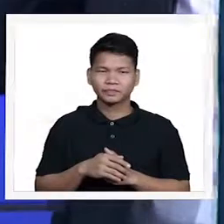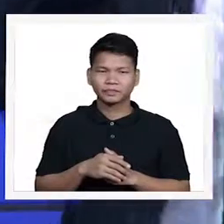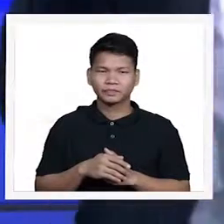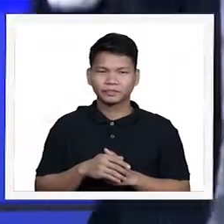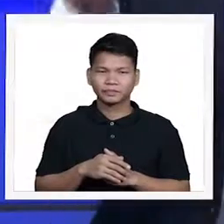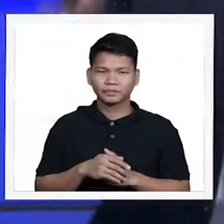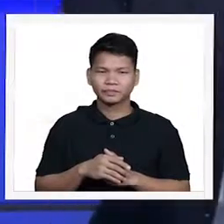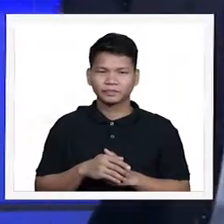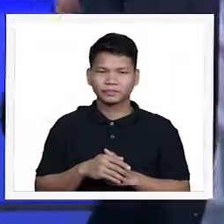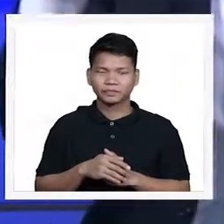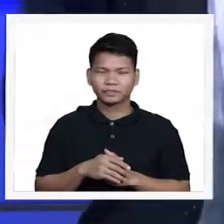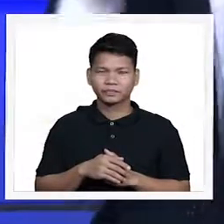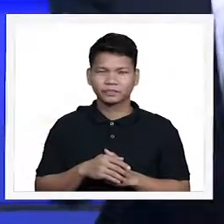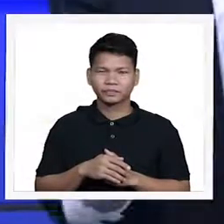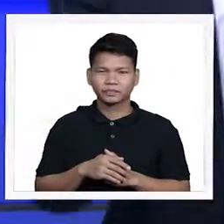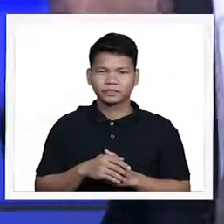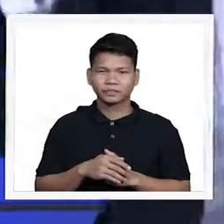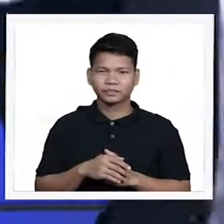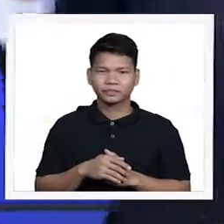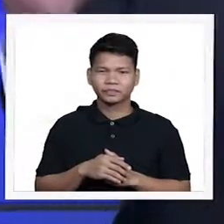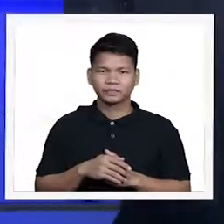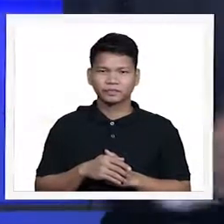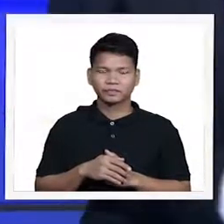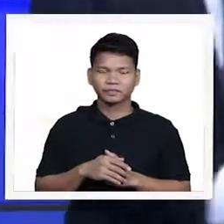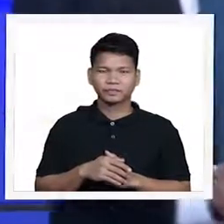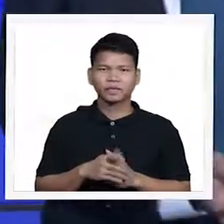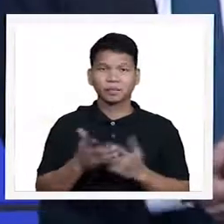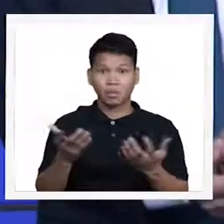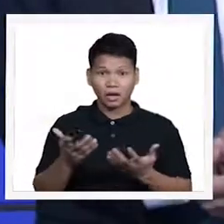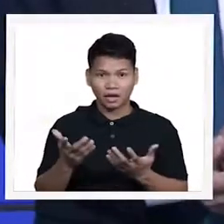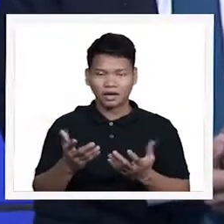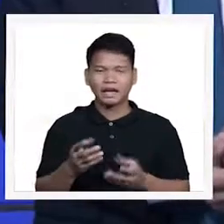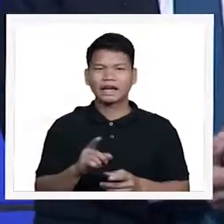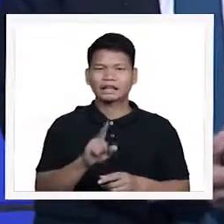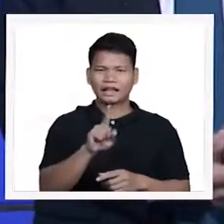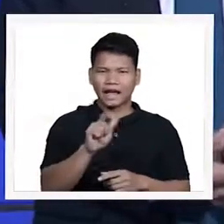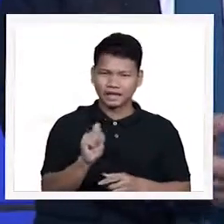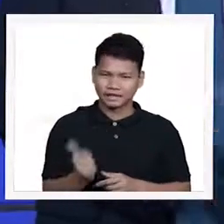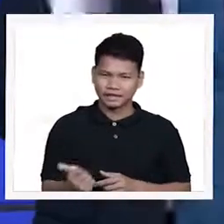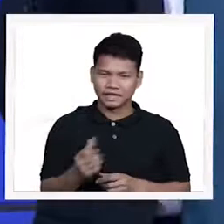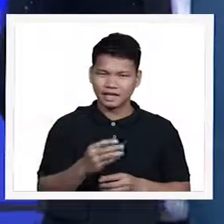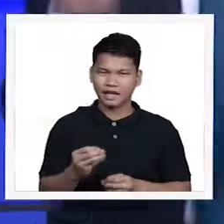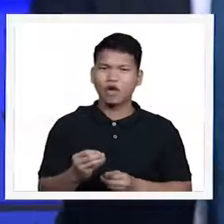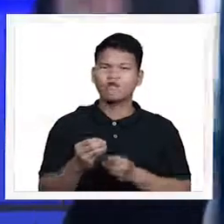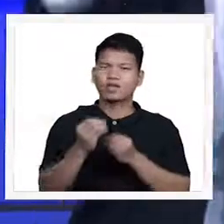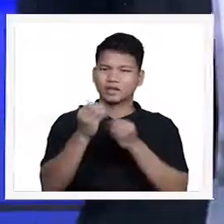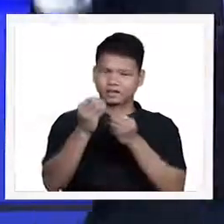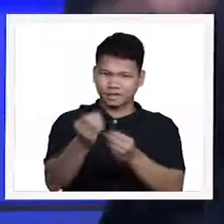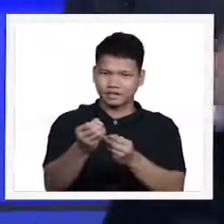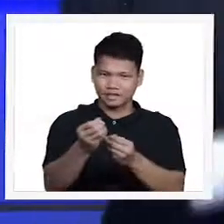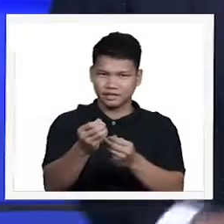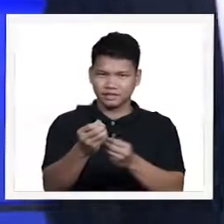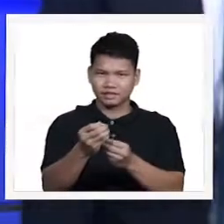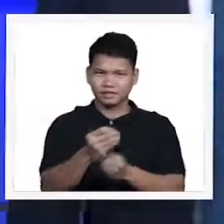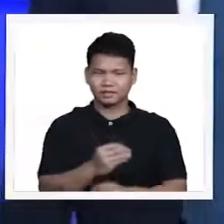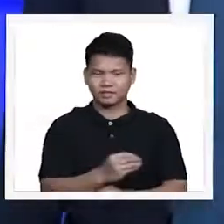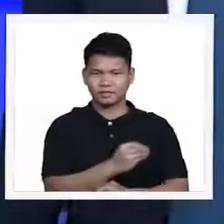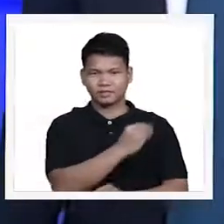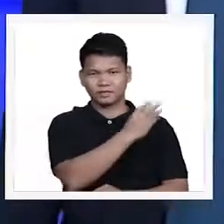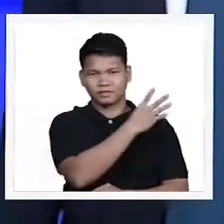Panginoon in tithes and offering in tithes and